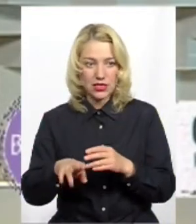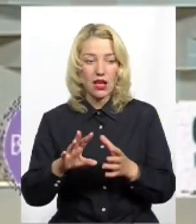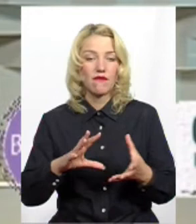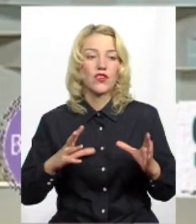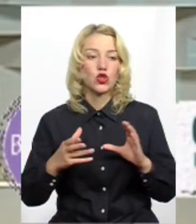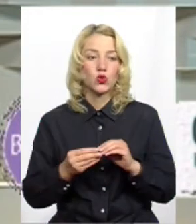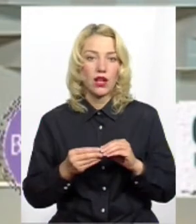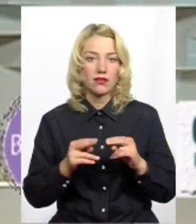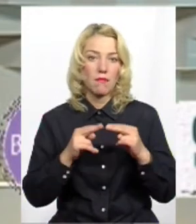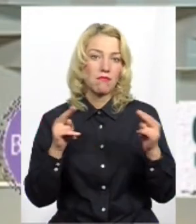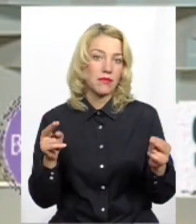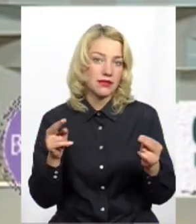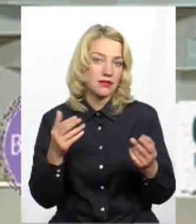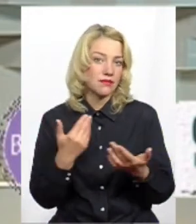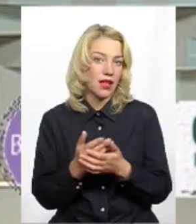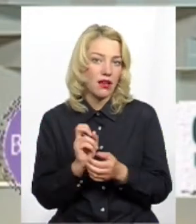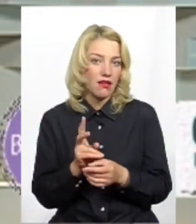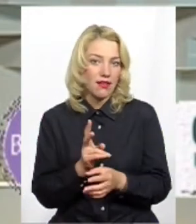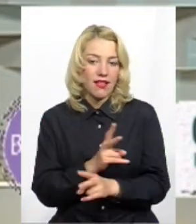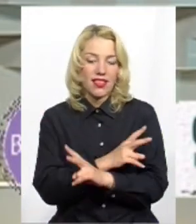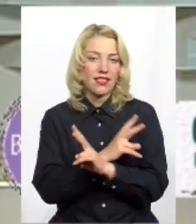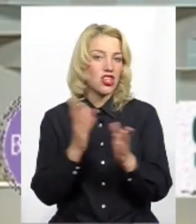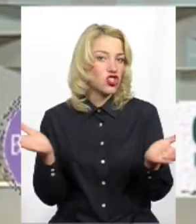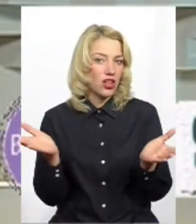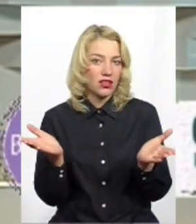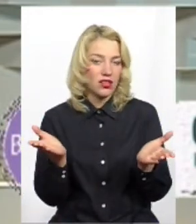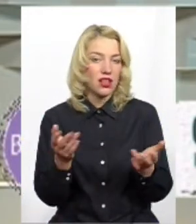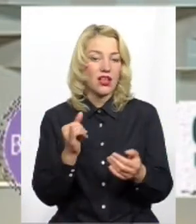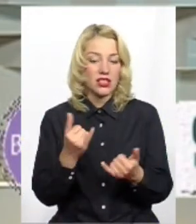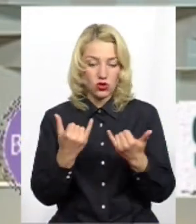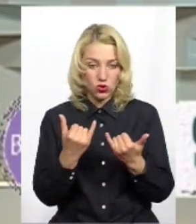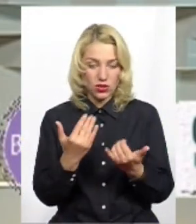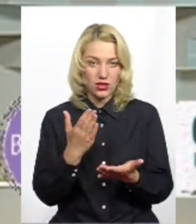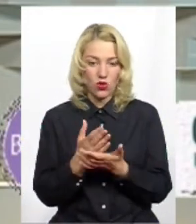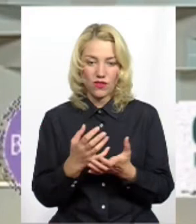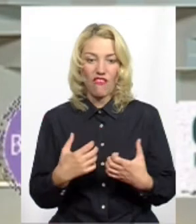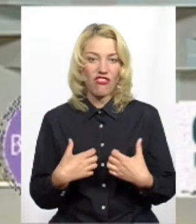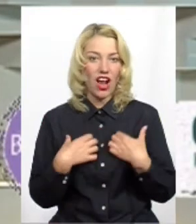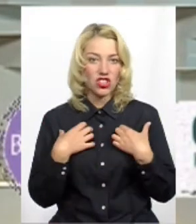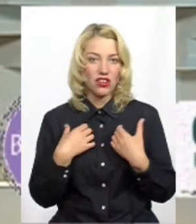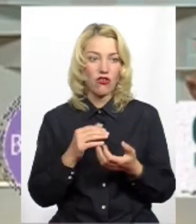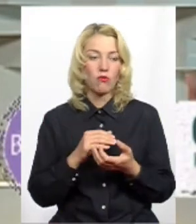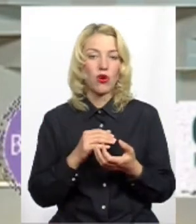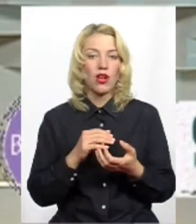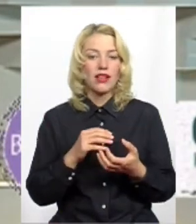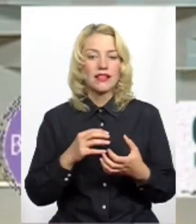міст став нібито нічийним. І сьогодні він знаходиться в жахливому стані, але місцева рада не